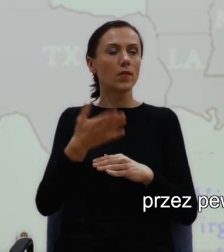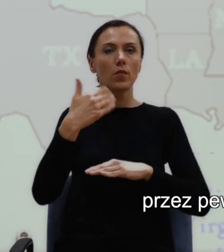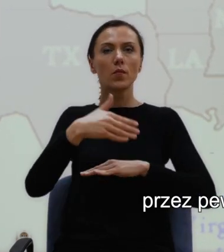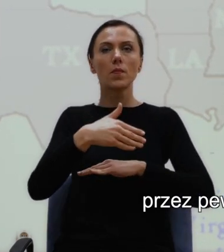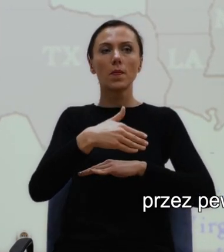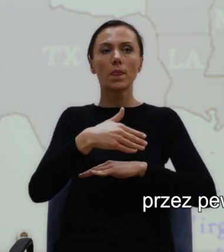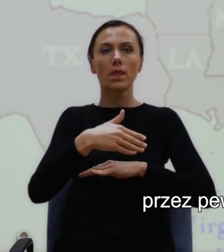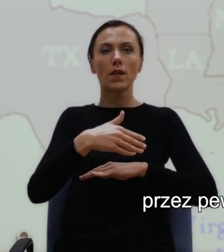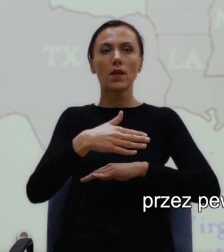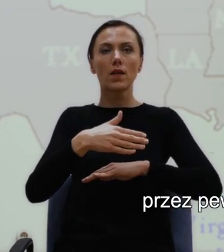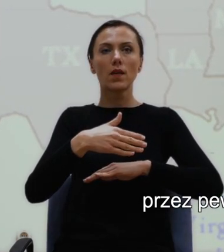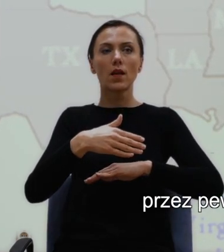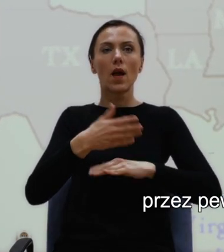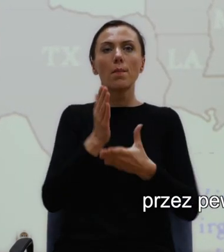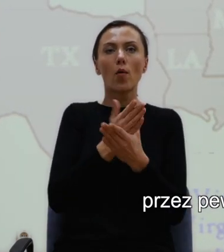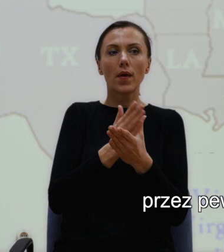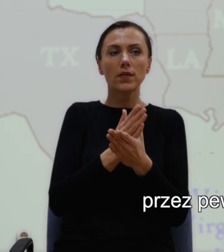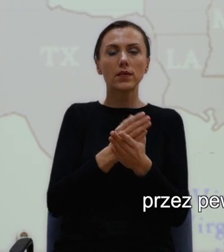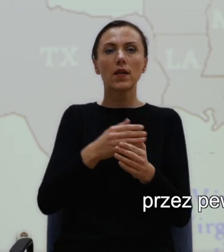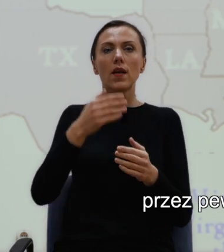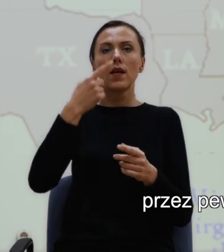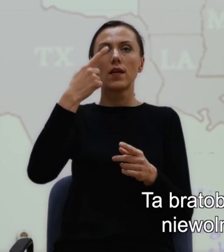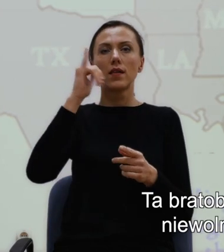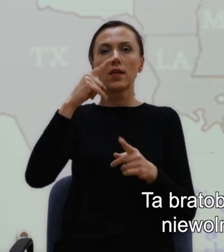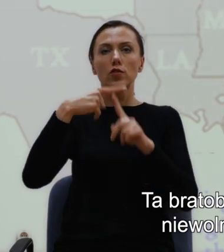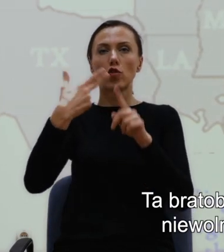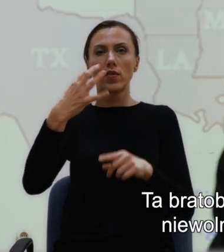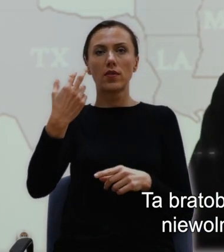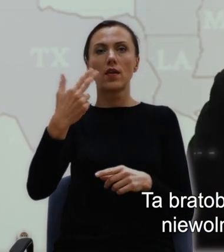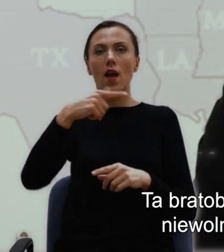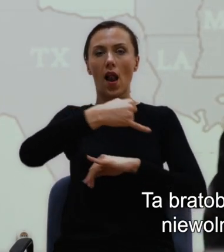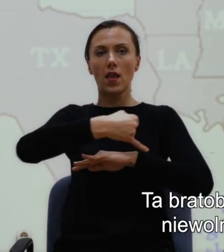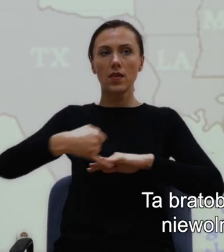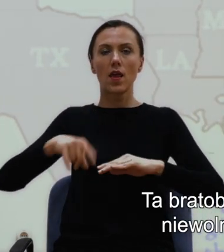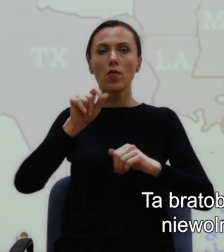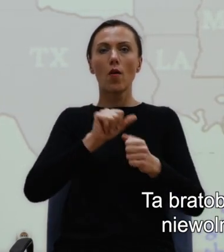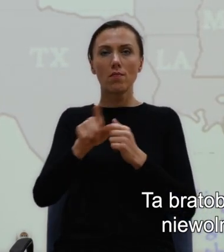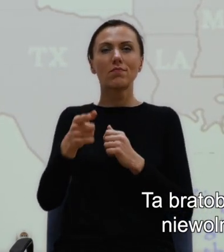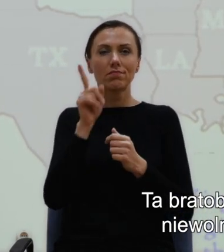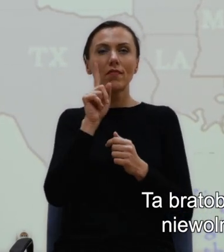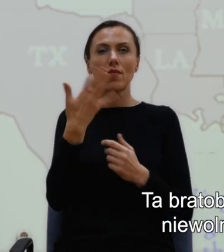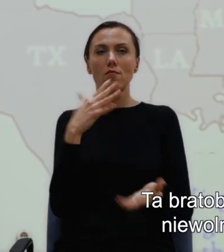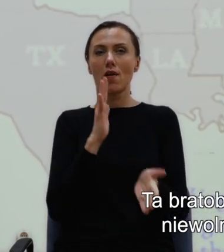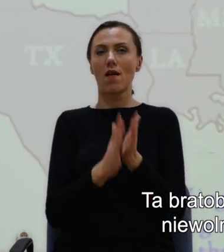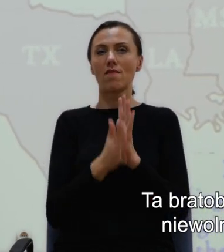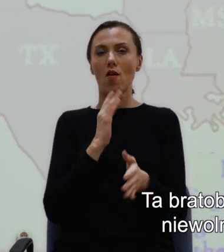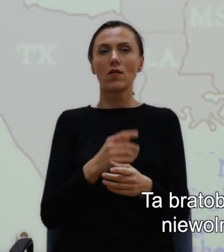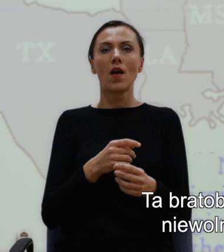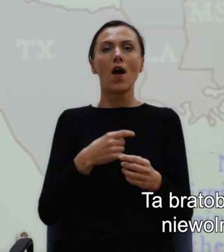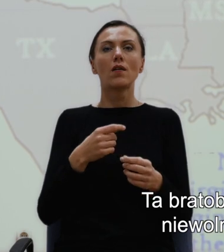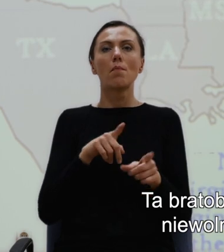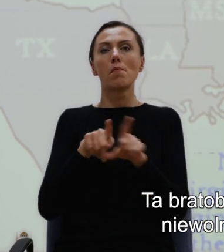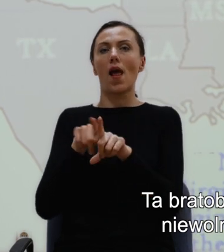tak zwaną Mason-Dixon Line. Ta bratobójcza wojna doprowadziła do